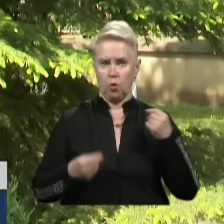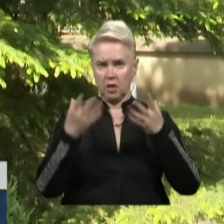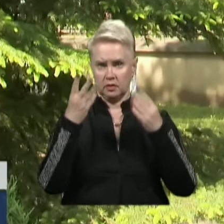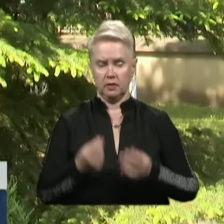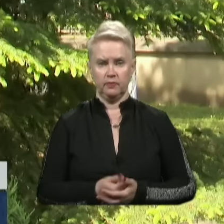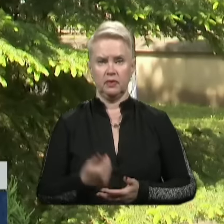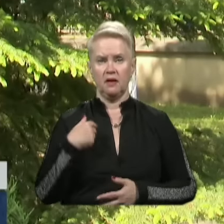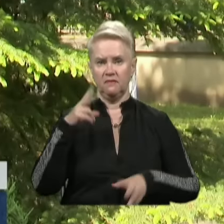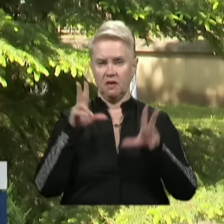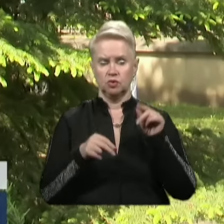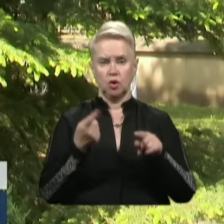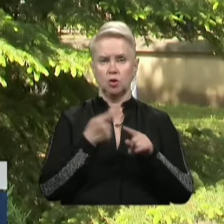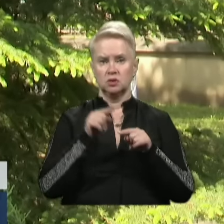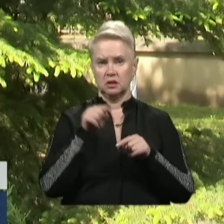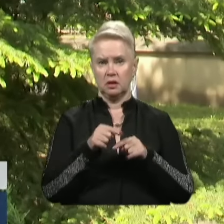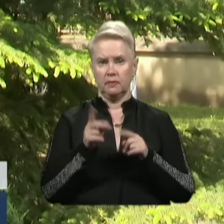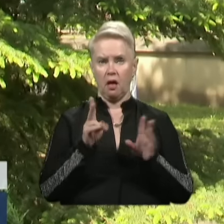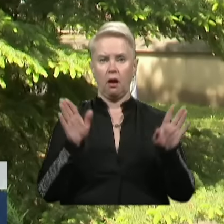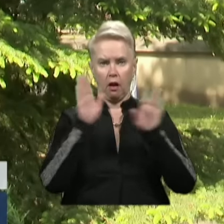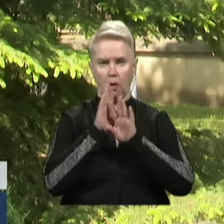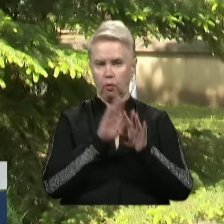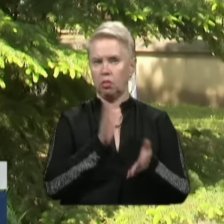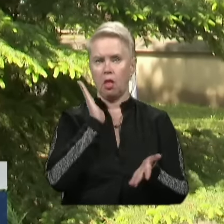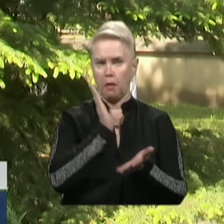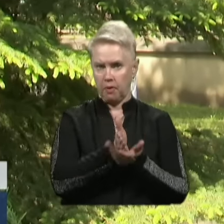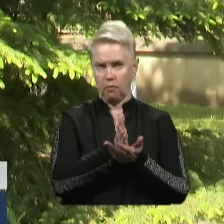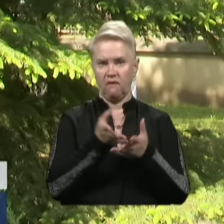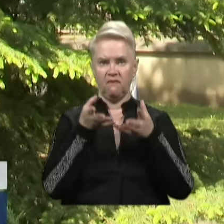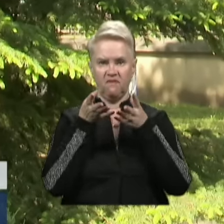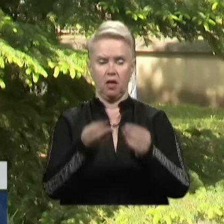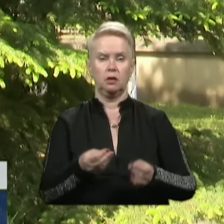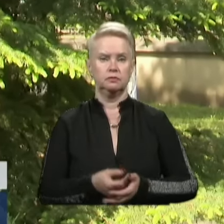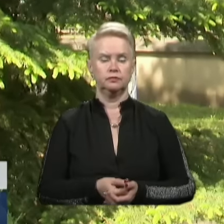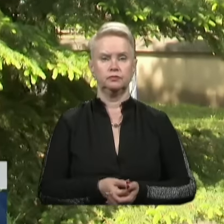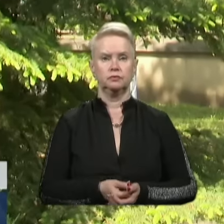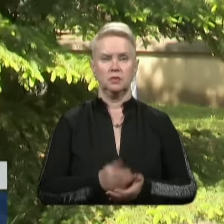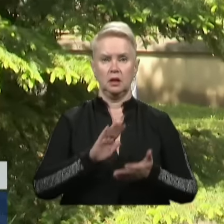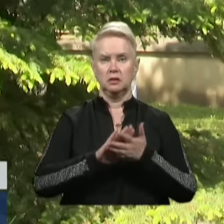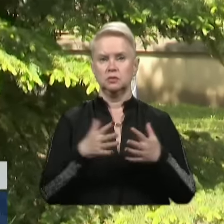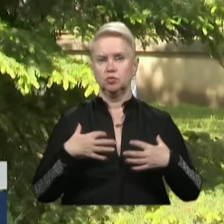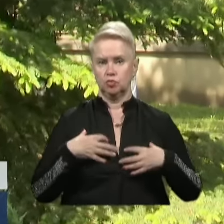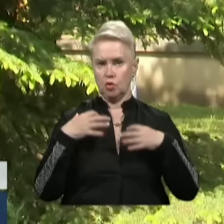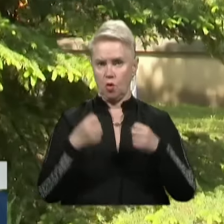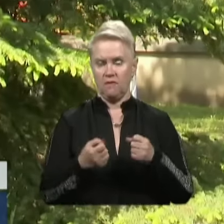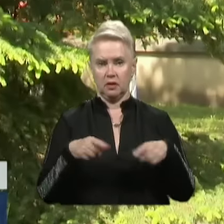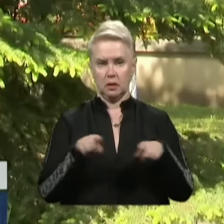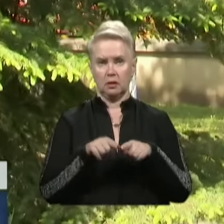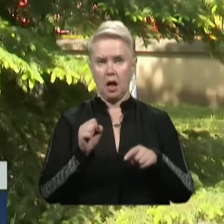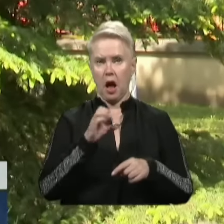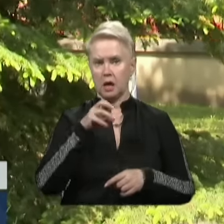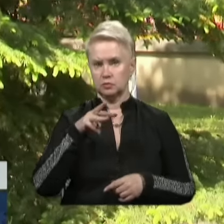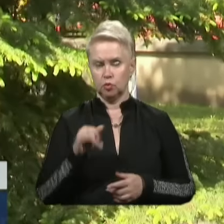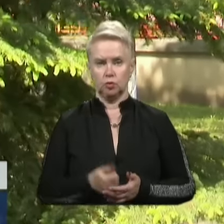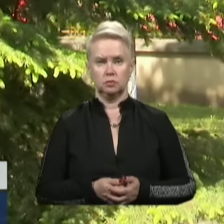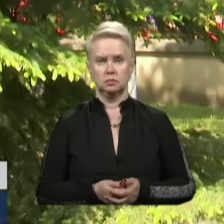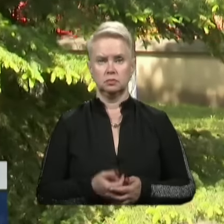Я вважаю, що це як екологія напряму влияє на стан здоров'я, також на астму, тому